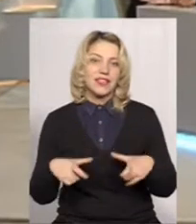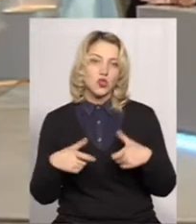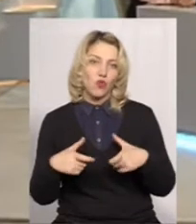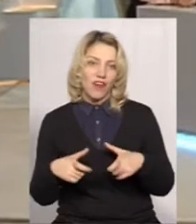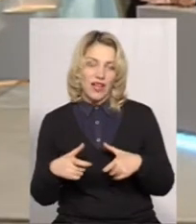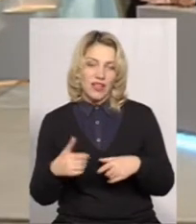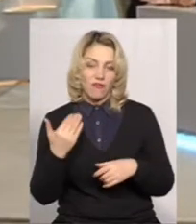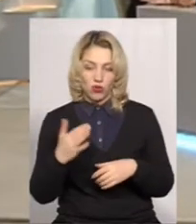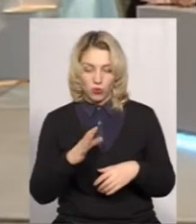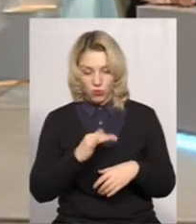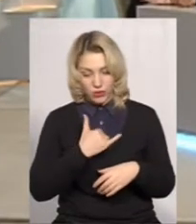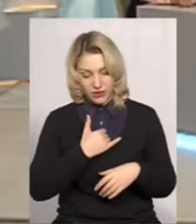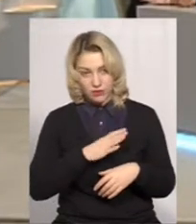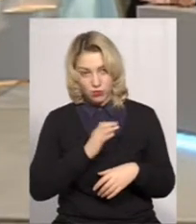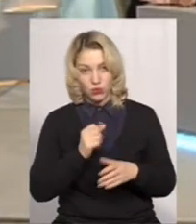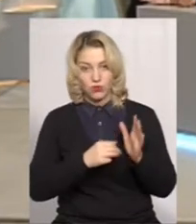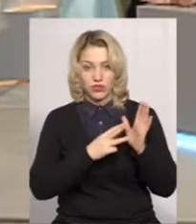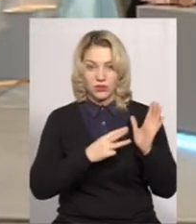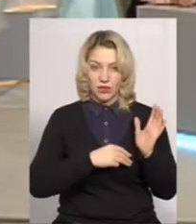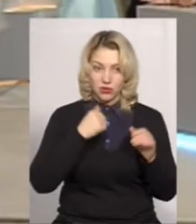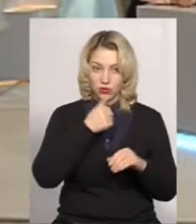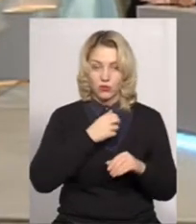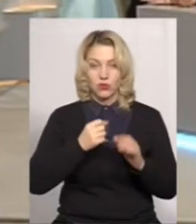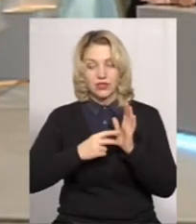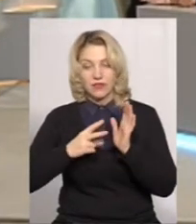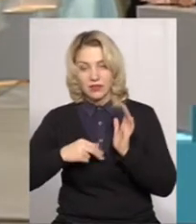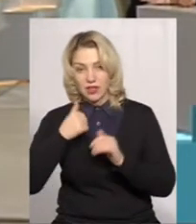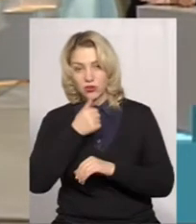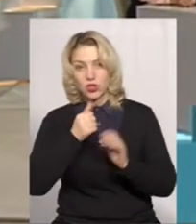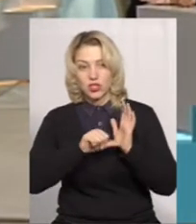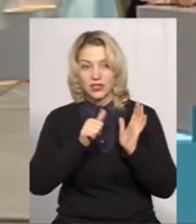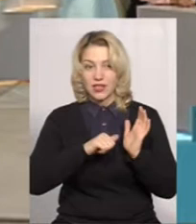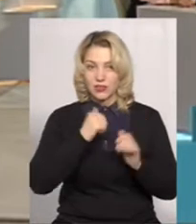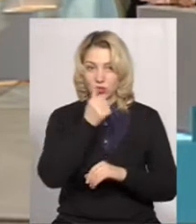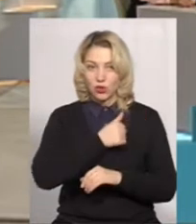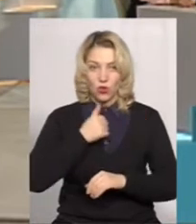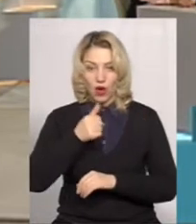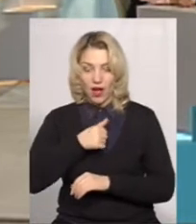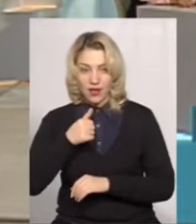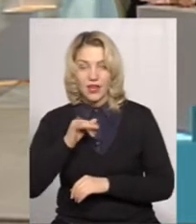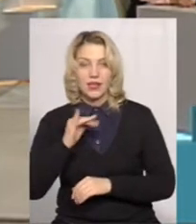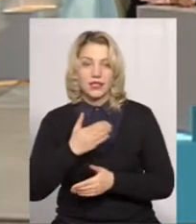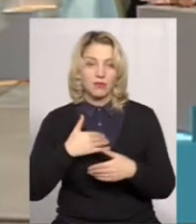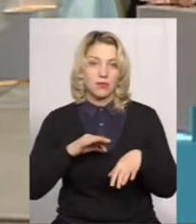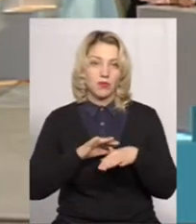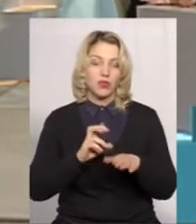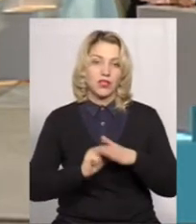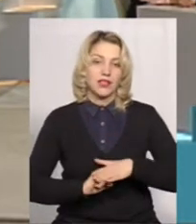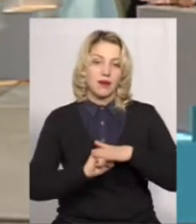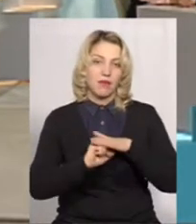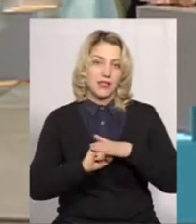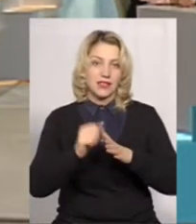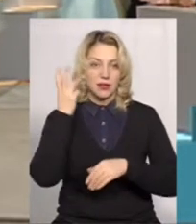воно у нас було і в 18-му, і в 17-му, і в-му роках. проводили на базі